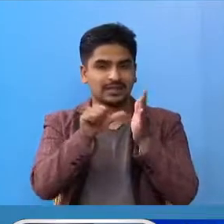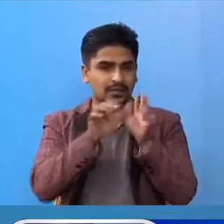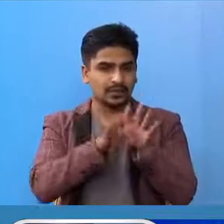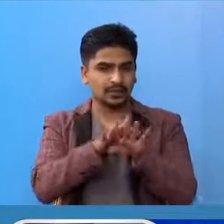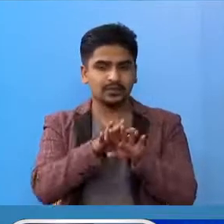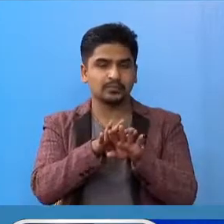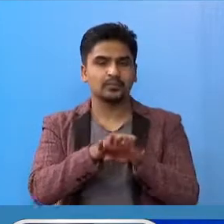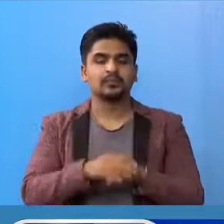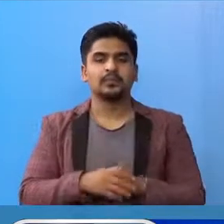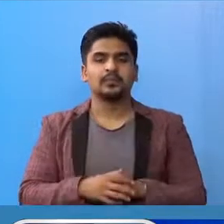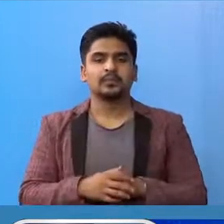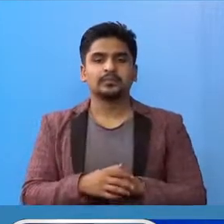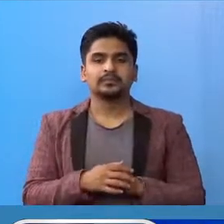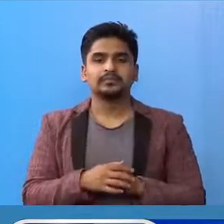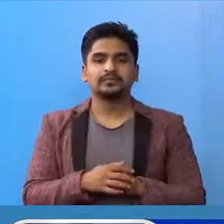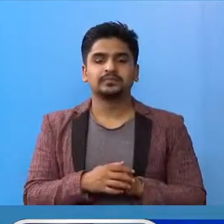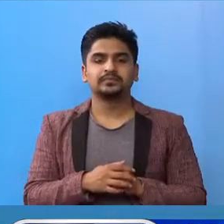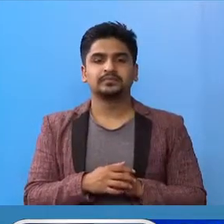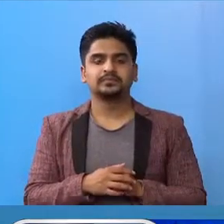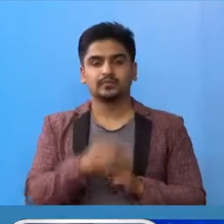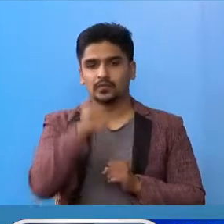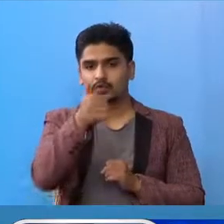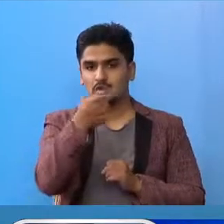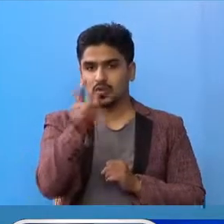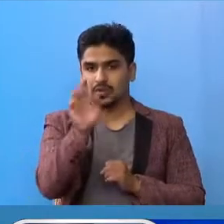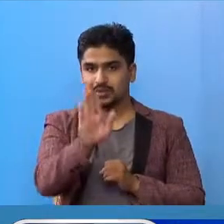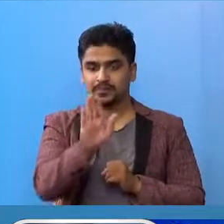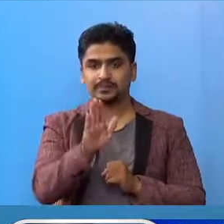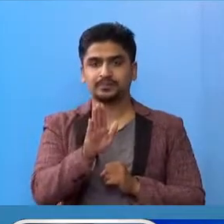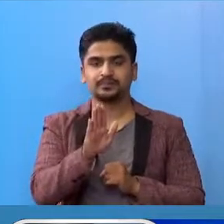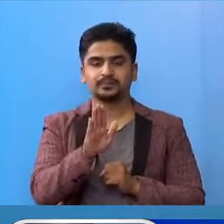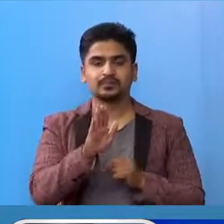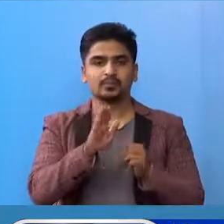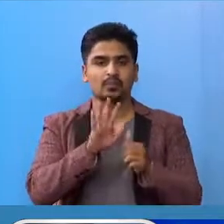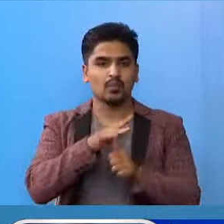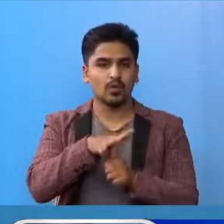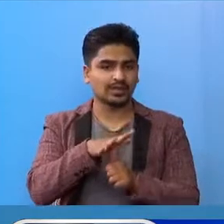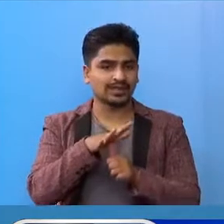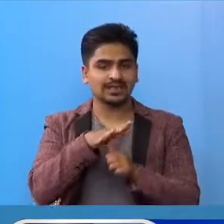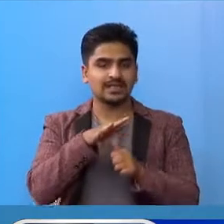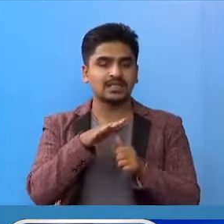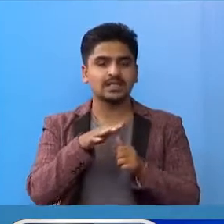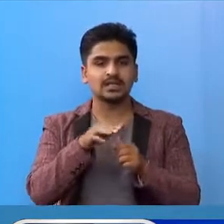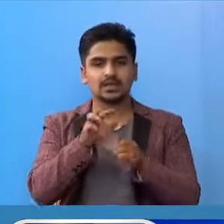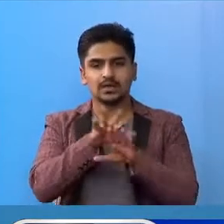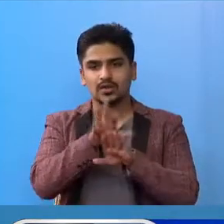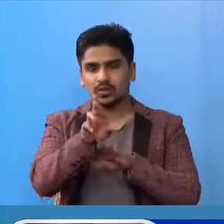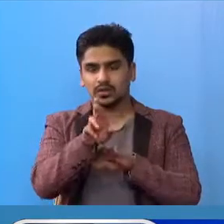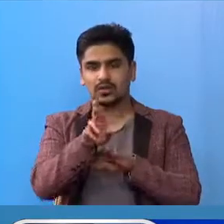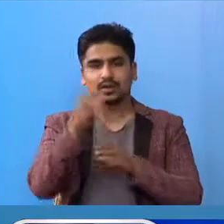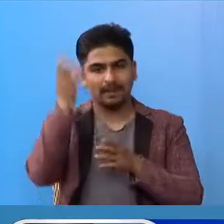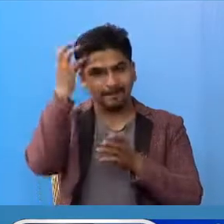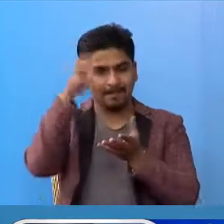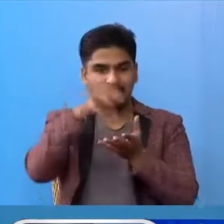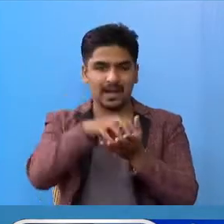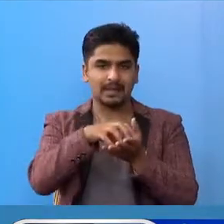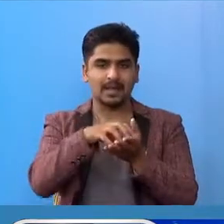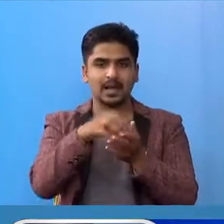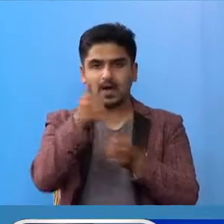हरू, छो ओटाचन, महोत्तरी, रौतहट, पालपा,